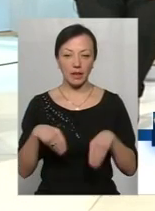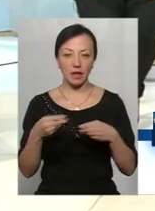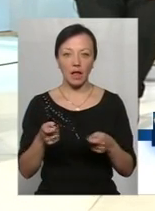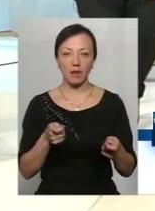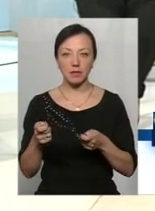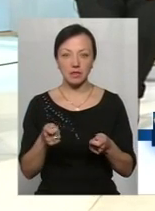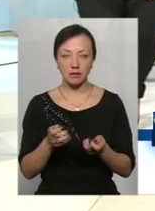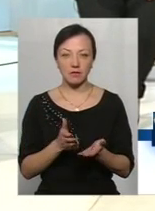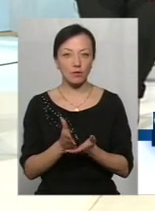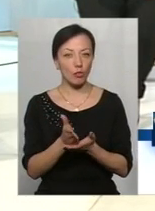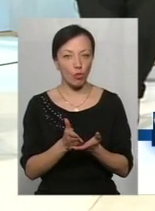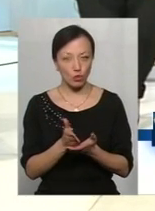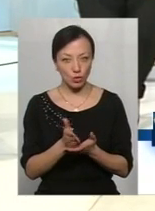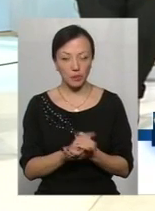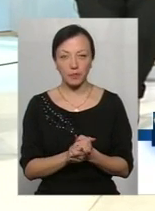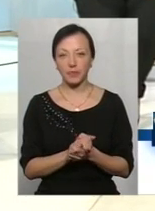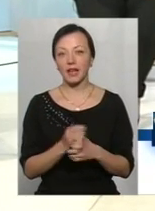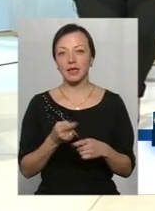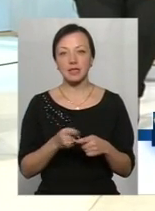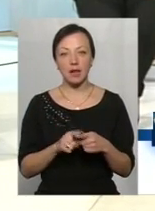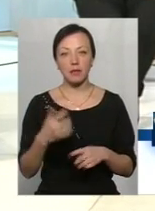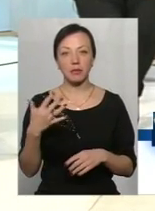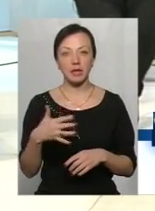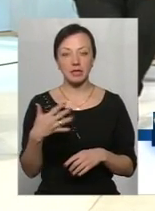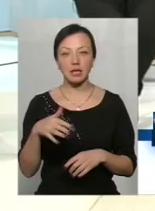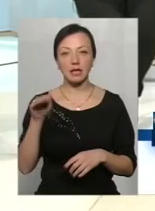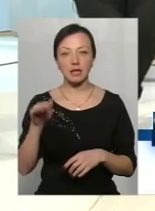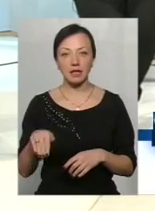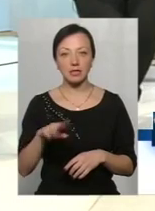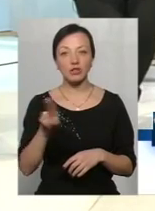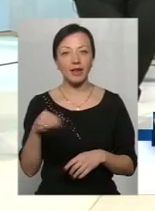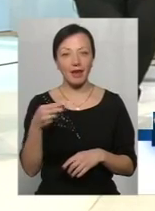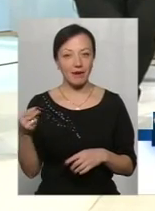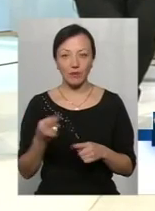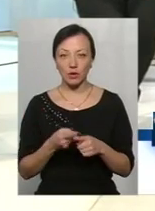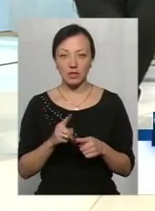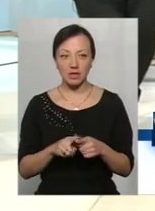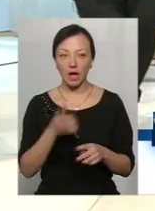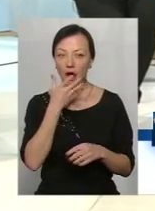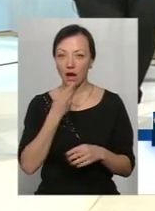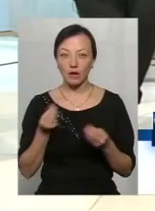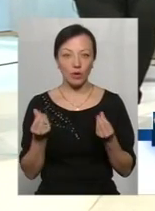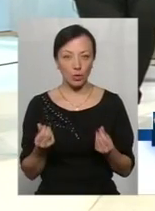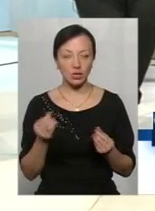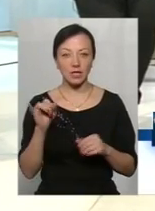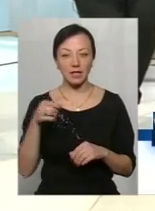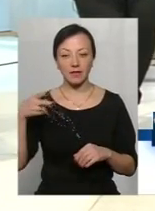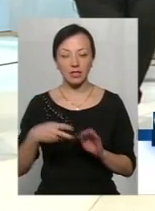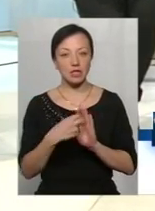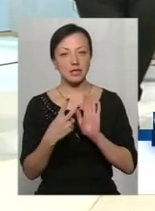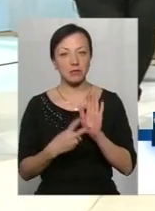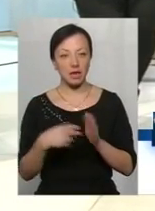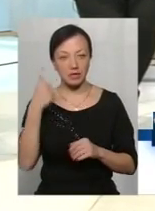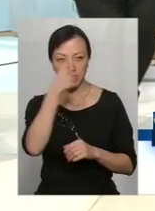адміністративних послуг. Це 50 тисяч євро. Це гарні кошти. І в 2017